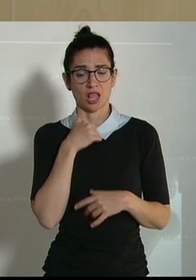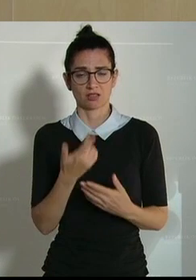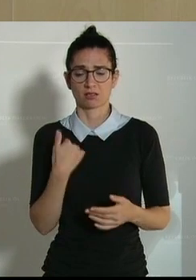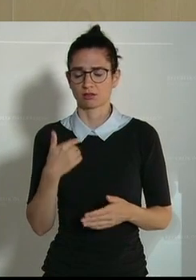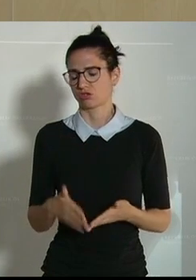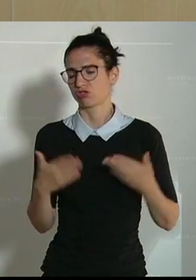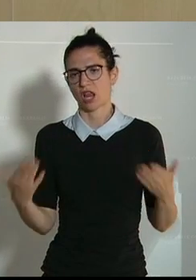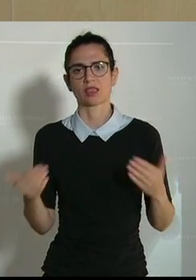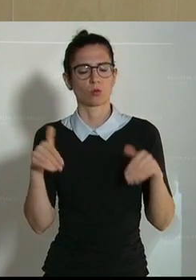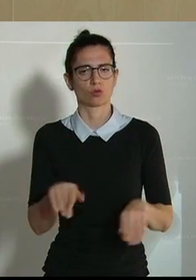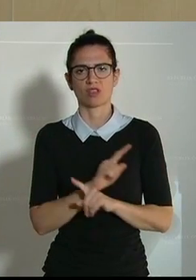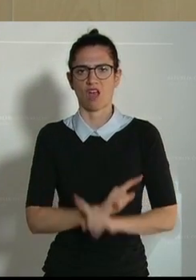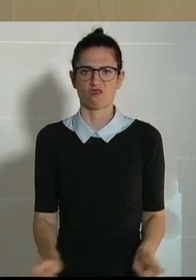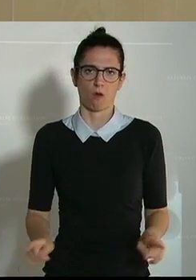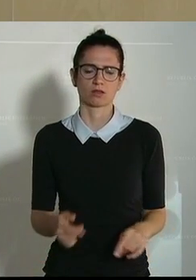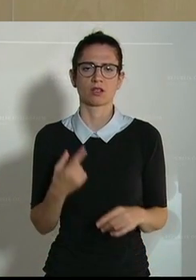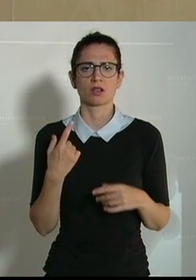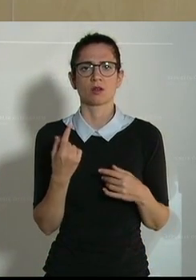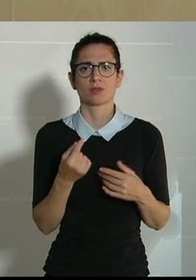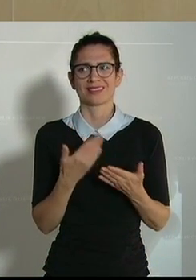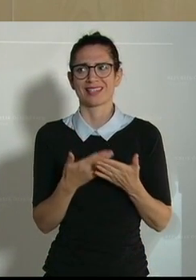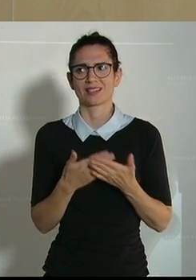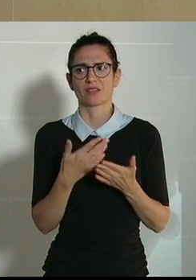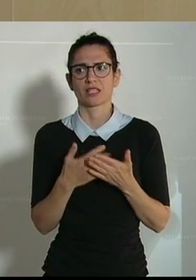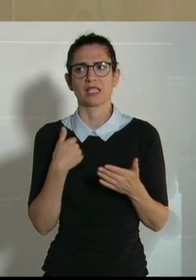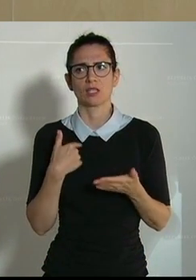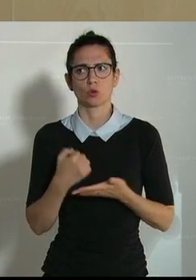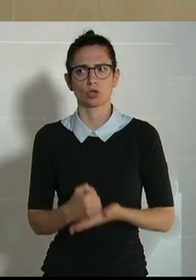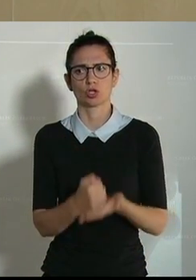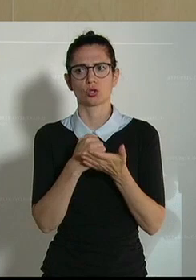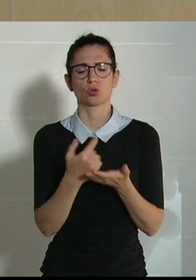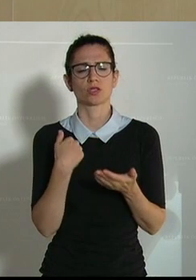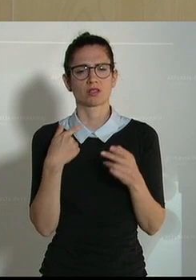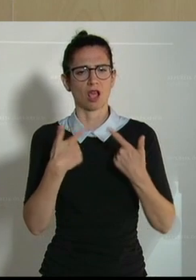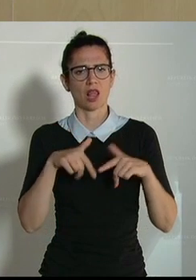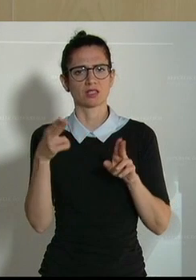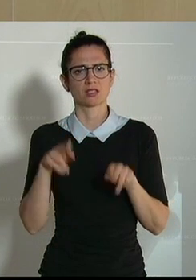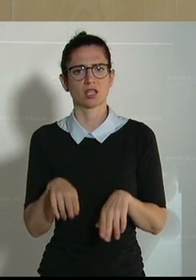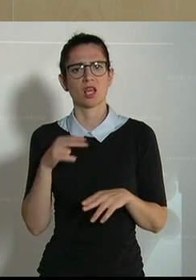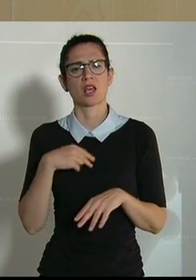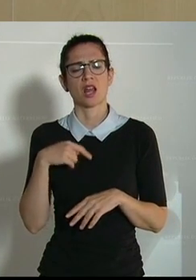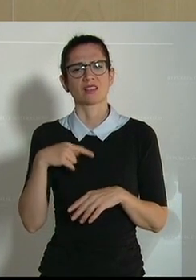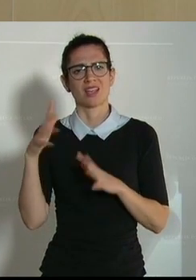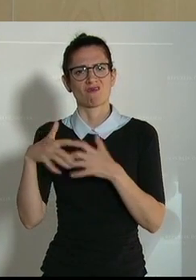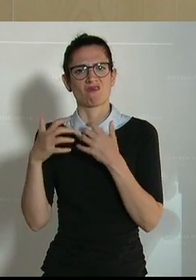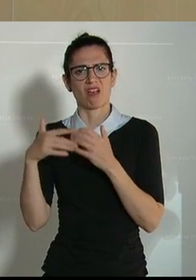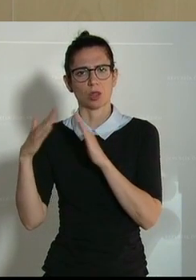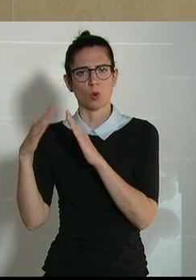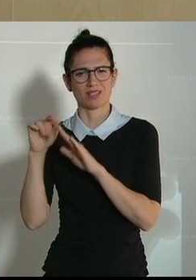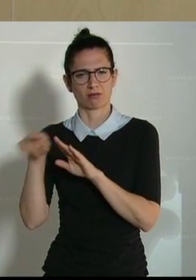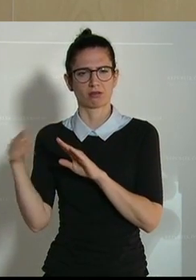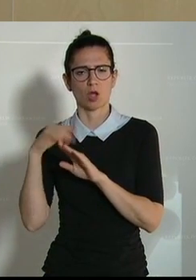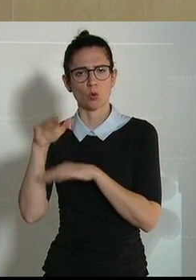Das muss ein Ende haben und genau deswegen unterstütze ich das von Landesrat Gottfried Waldhäusl initiatierte